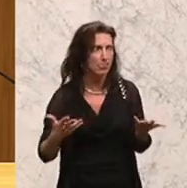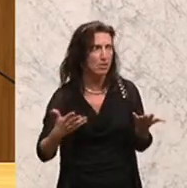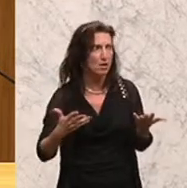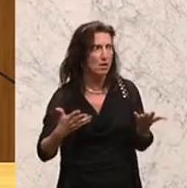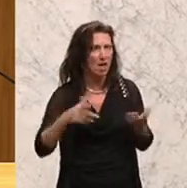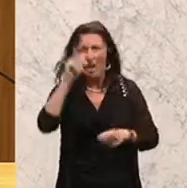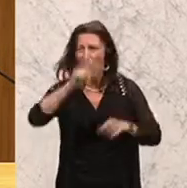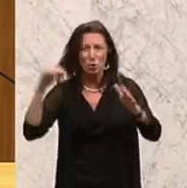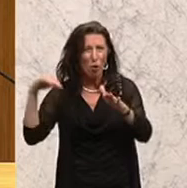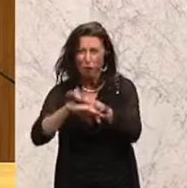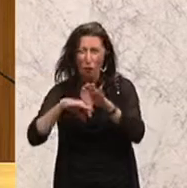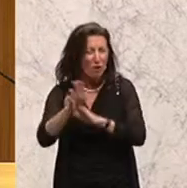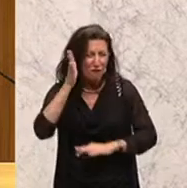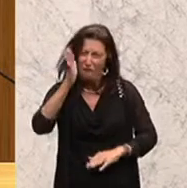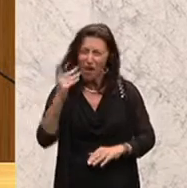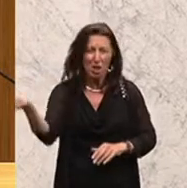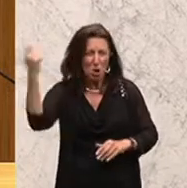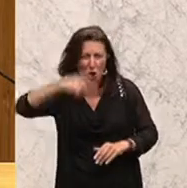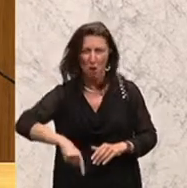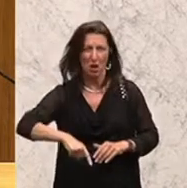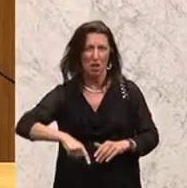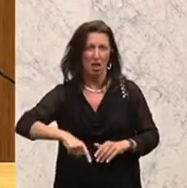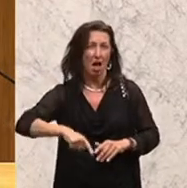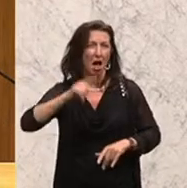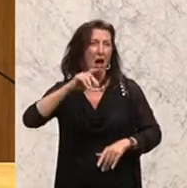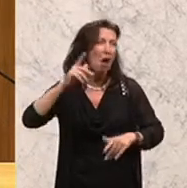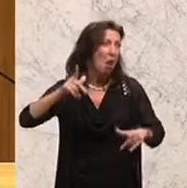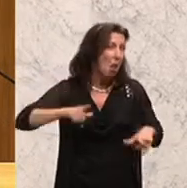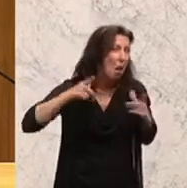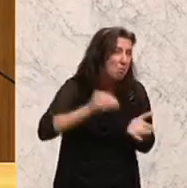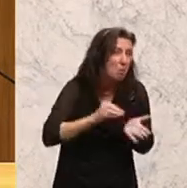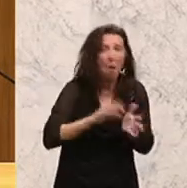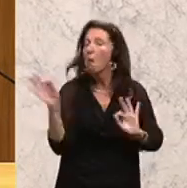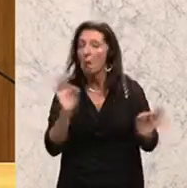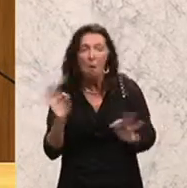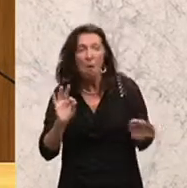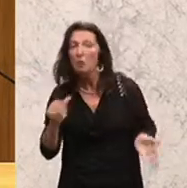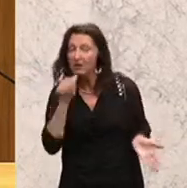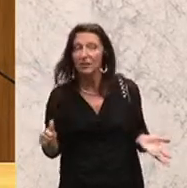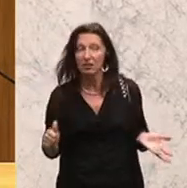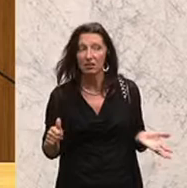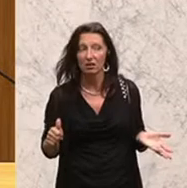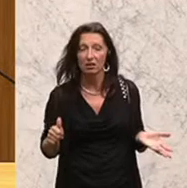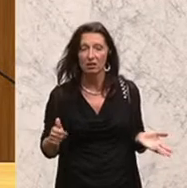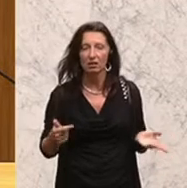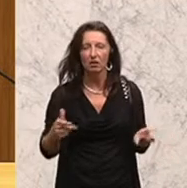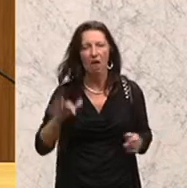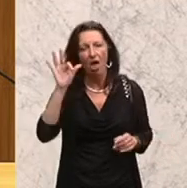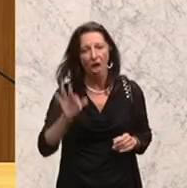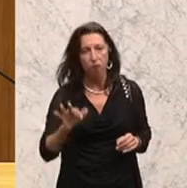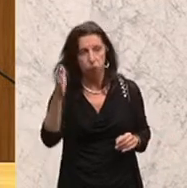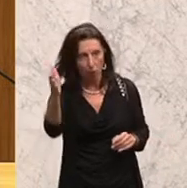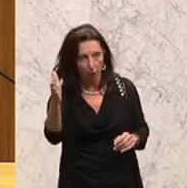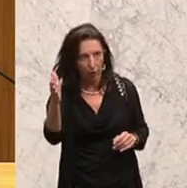oder lebendig. Und wenn Sie die Probleme ansprechen, auch die Freiheitliche Partei, halte ich das für wichtig